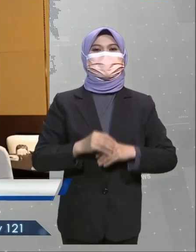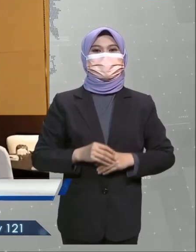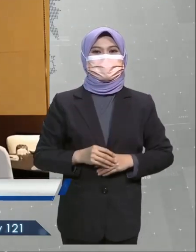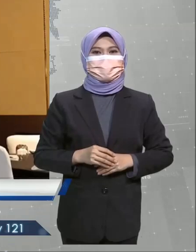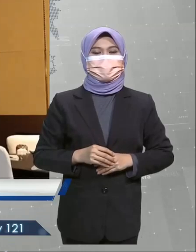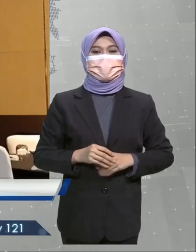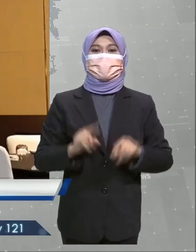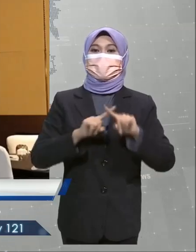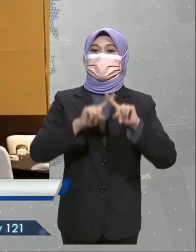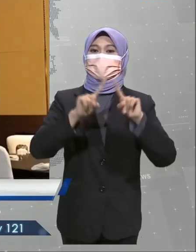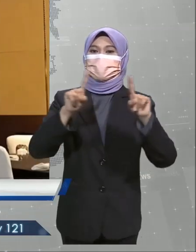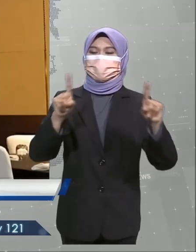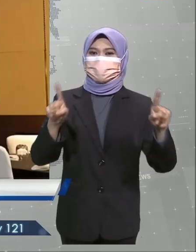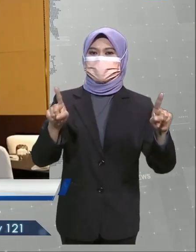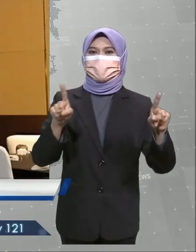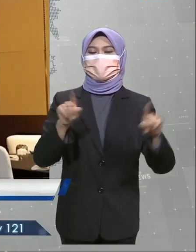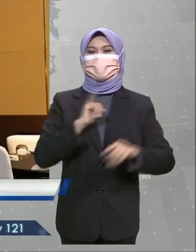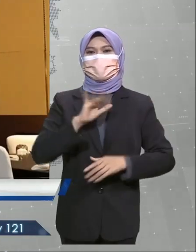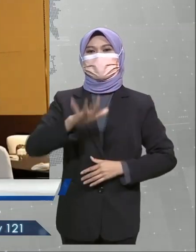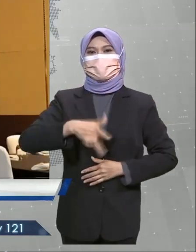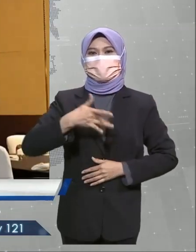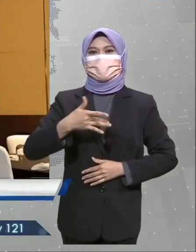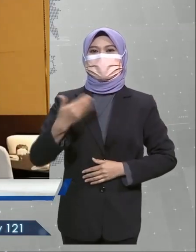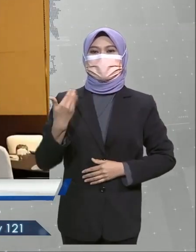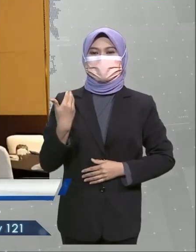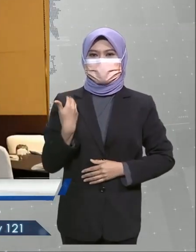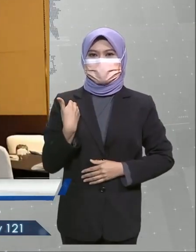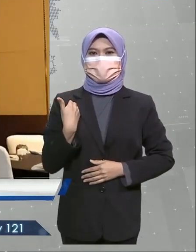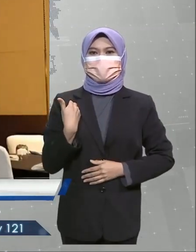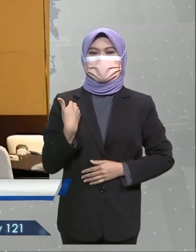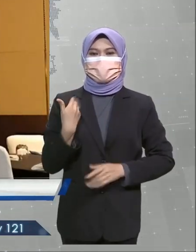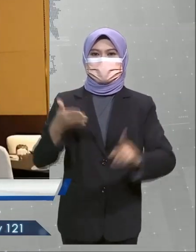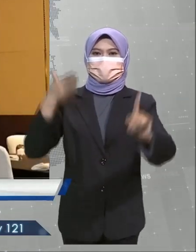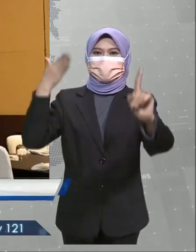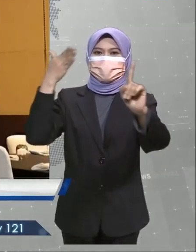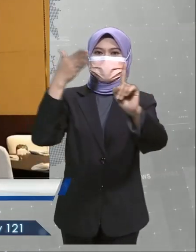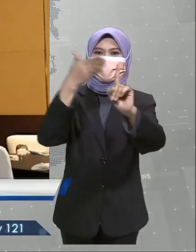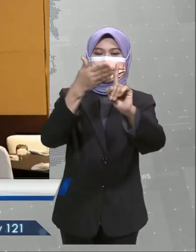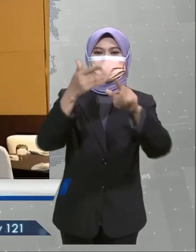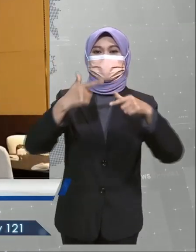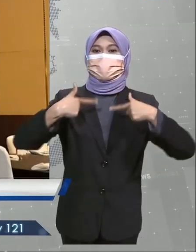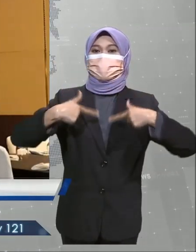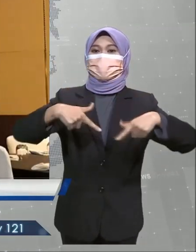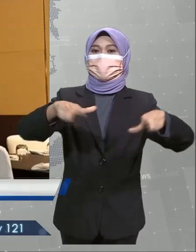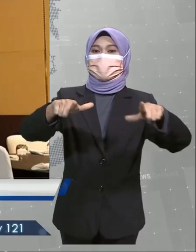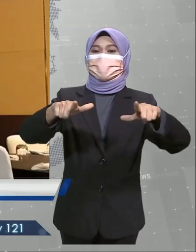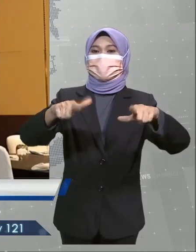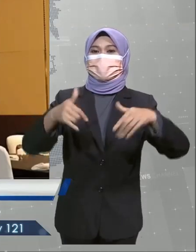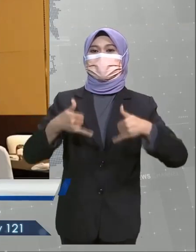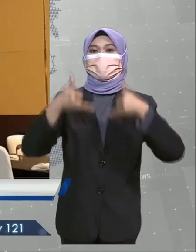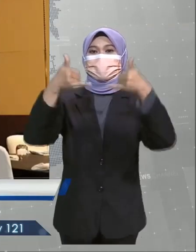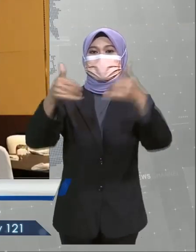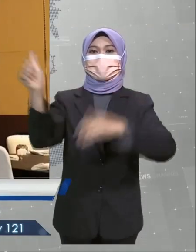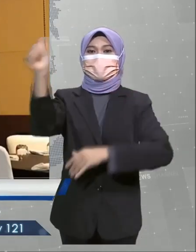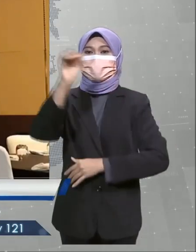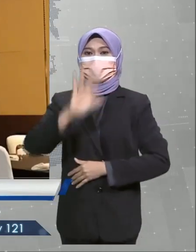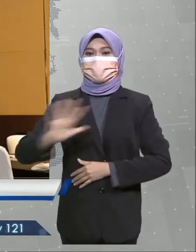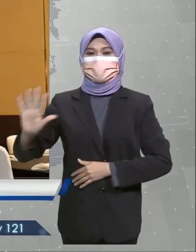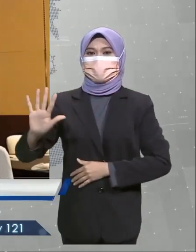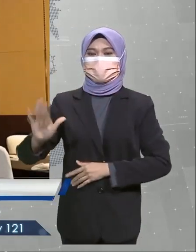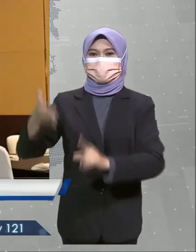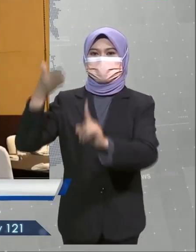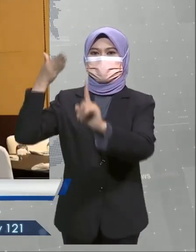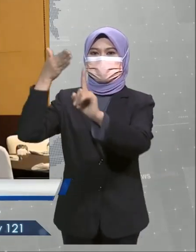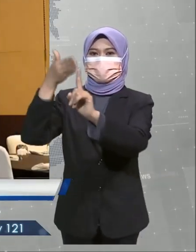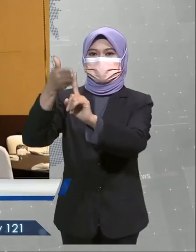Tetapi saya rasa kita masih lagi ada satu target lagi iaitu keleakan Piala Asia itu yang menjadi sasaran